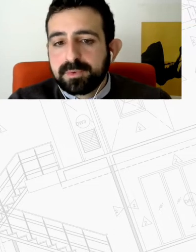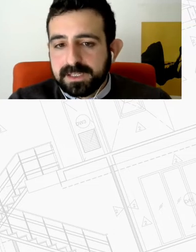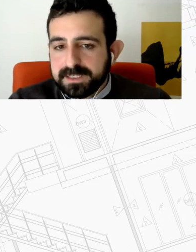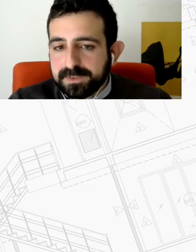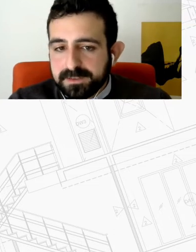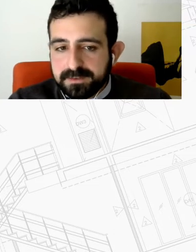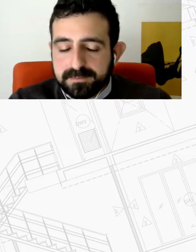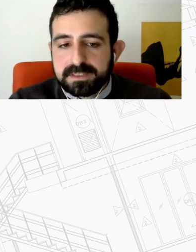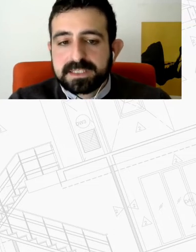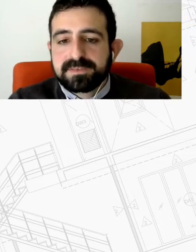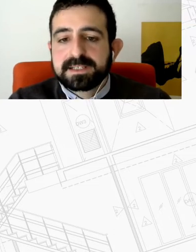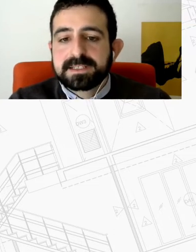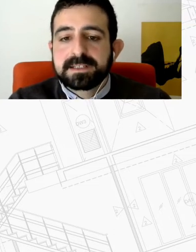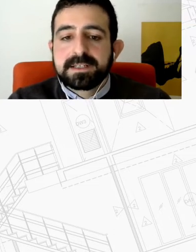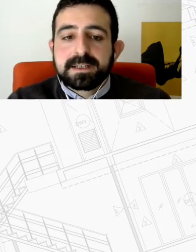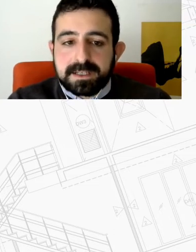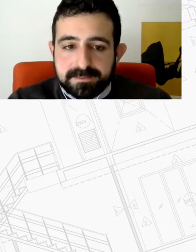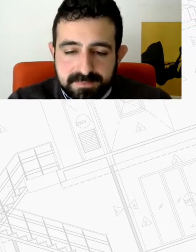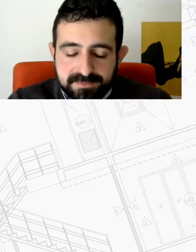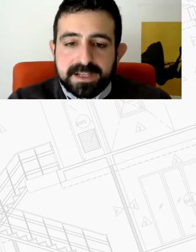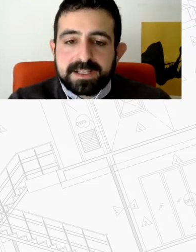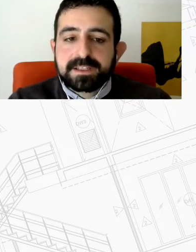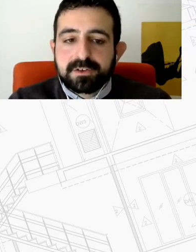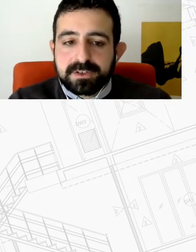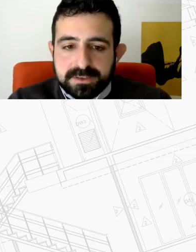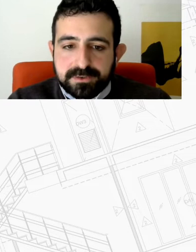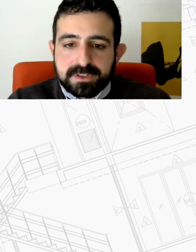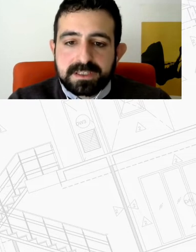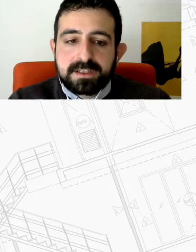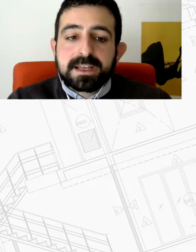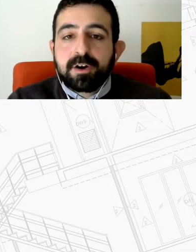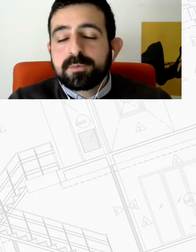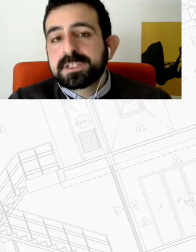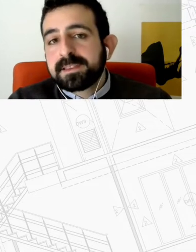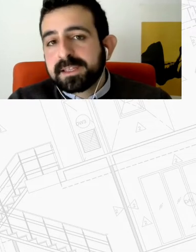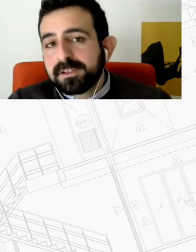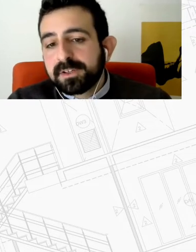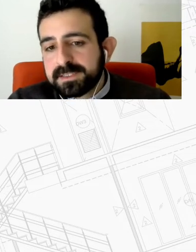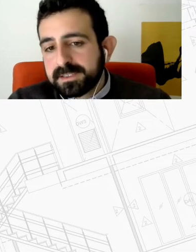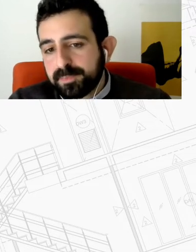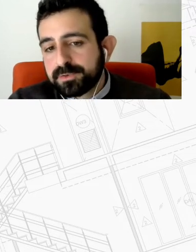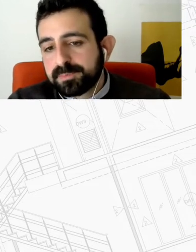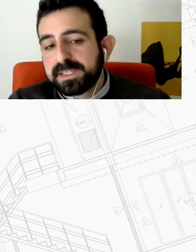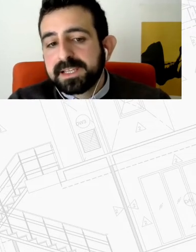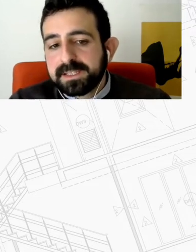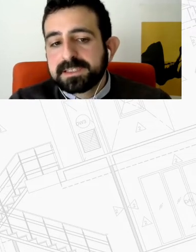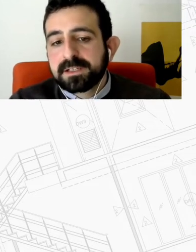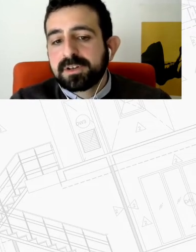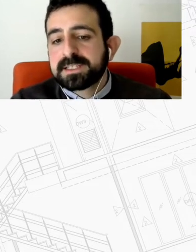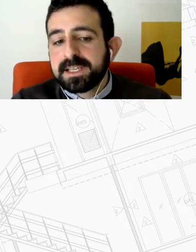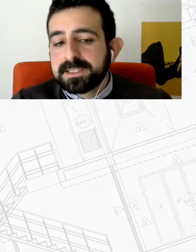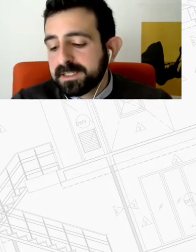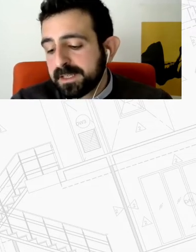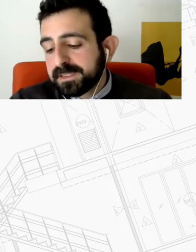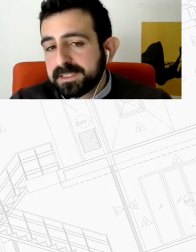εντυπωσιακά αποτελέσματα εξασφάλισε ευημερία και κοινωνική συνοχή όμως η σταδιακή ολίσθηση προς την κυριαρχία της